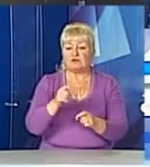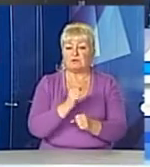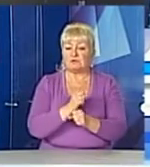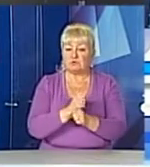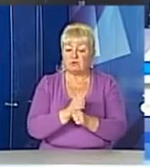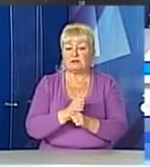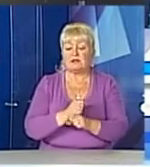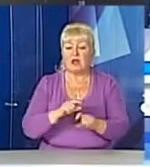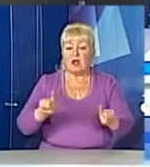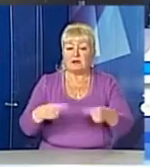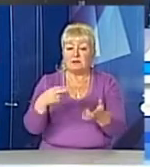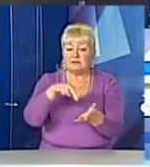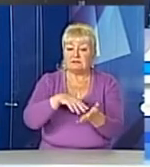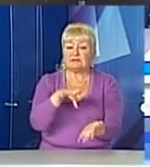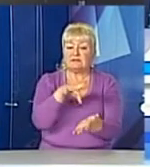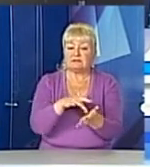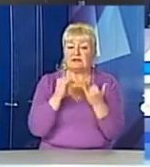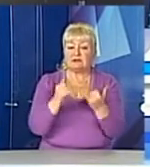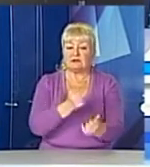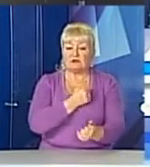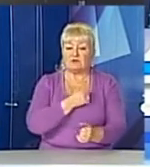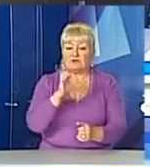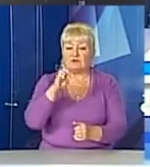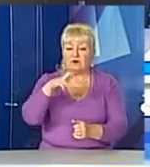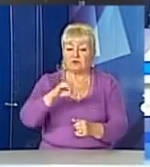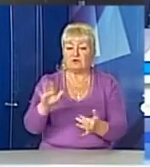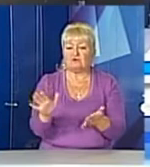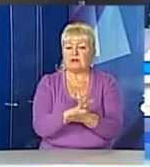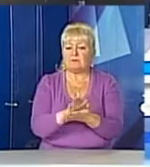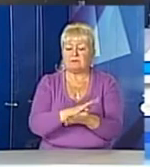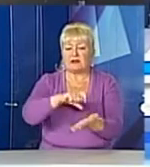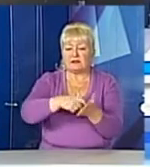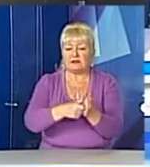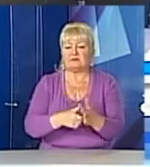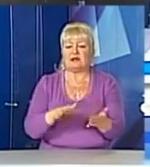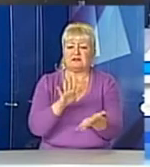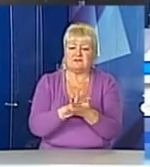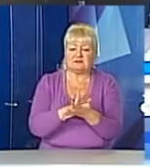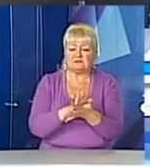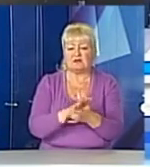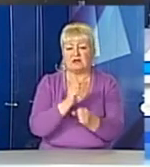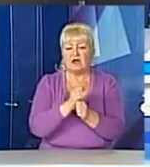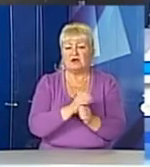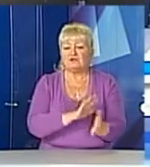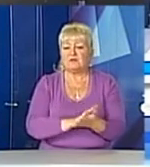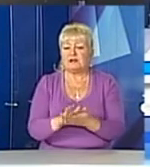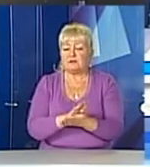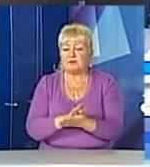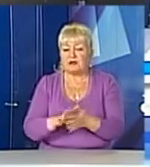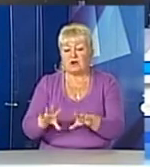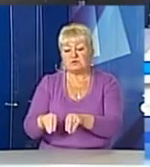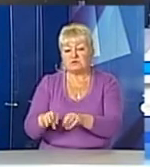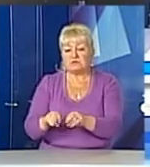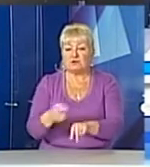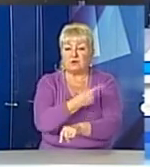атовців. В будівлях вже прибрали 40 кімнат від побутового і будівельного сміття. Також навели лад в сусідньому лікарняному